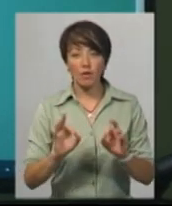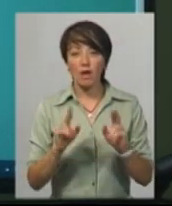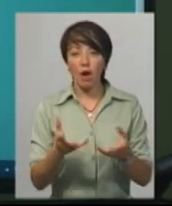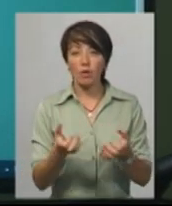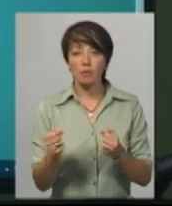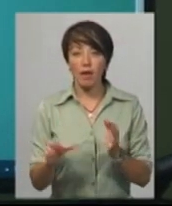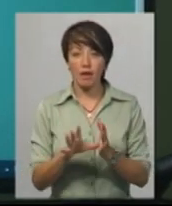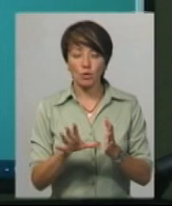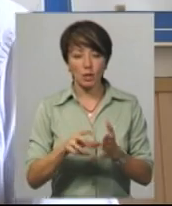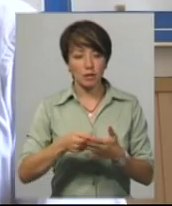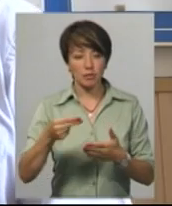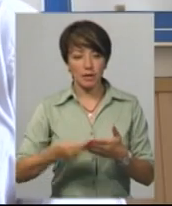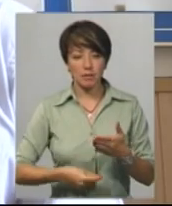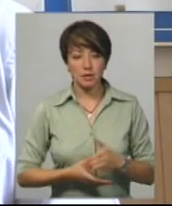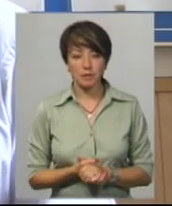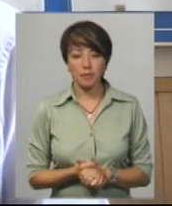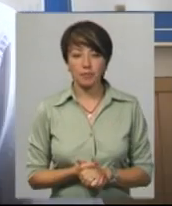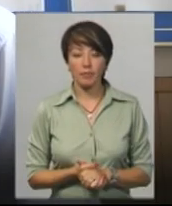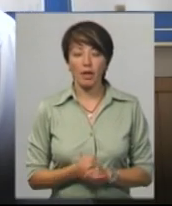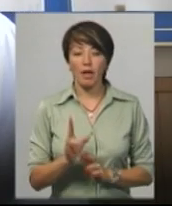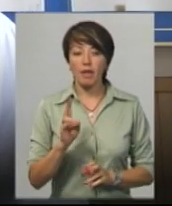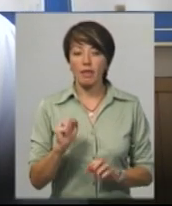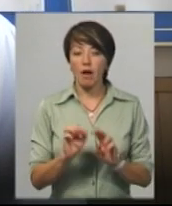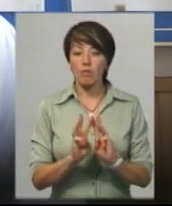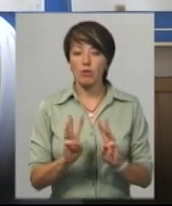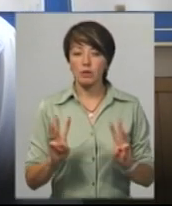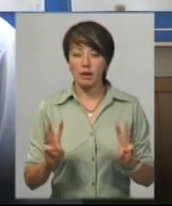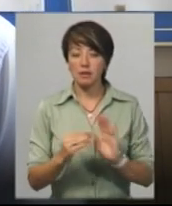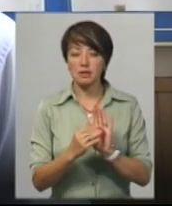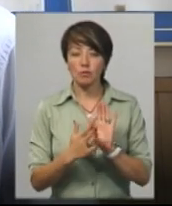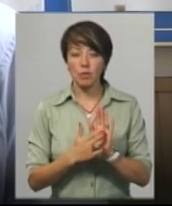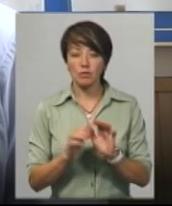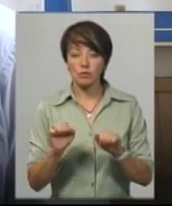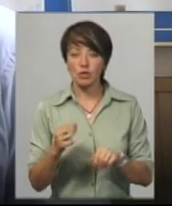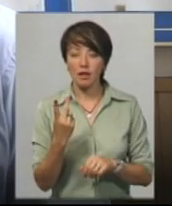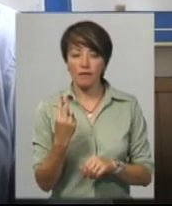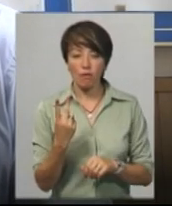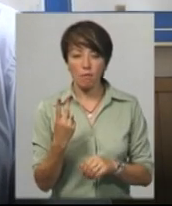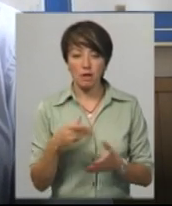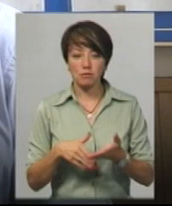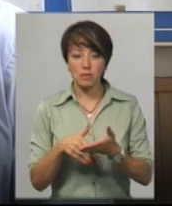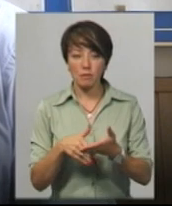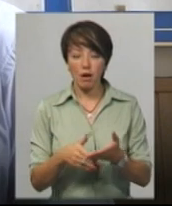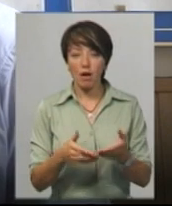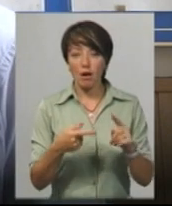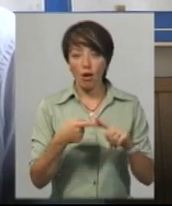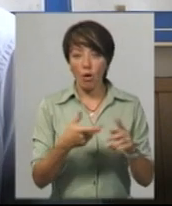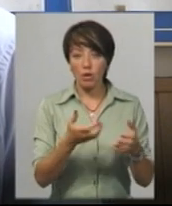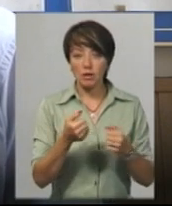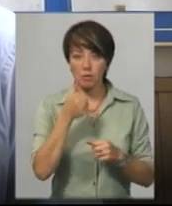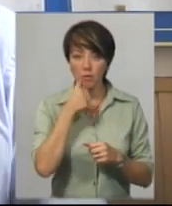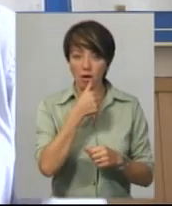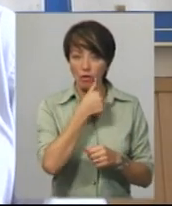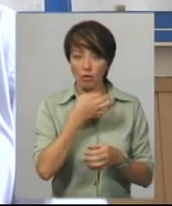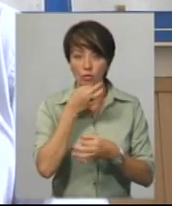отримати електронний підпис. На порталі зареєструватись можна двома способами. Це отримавши логін і пароль в